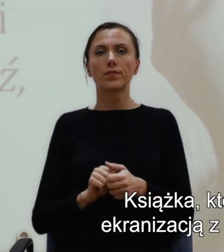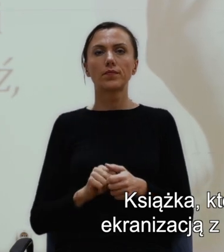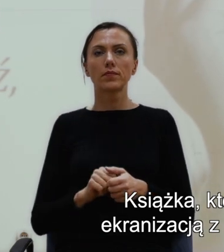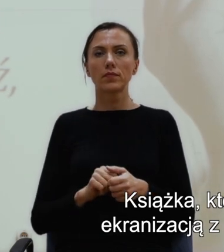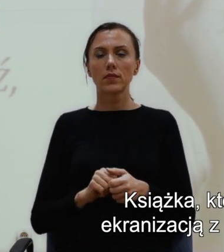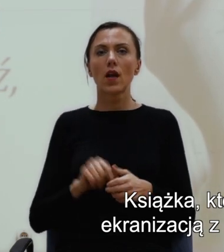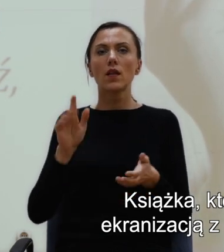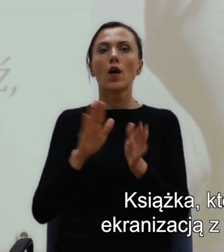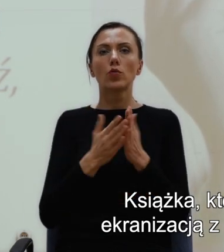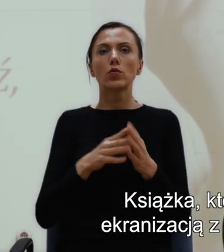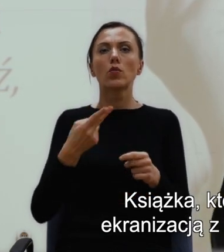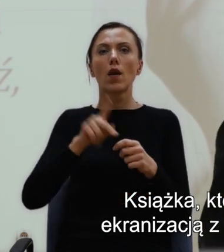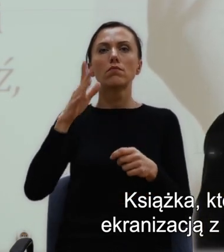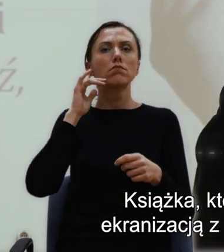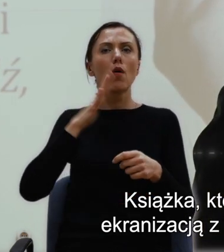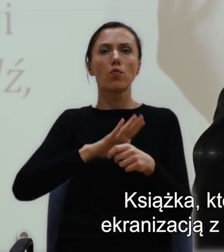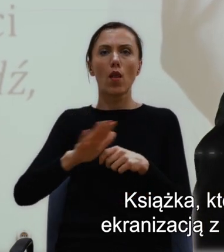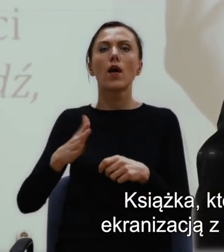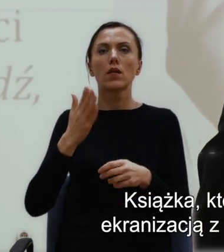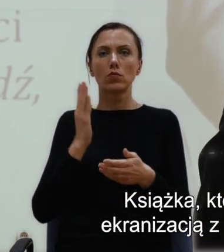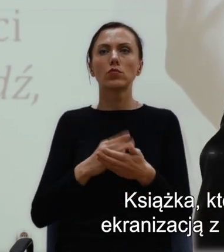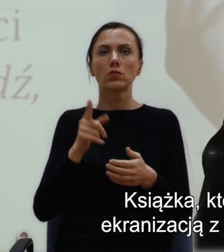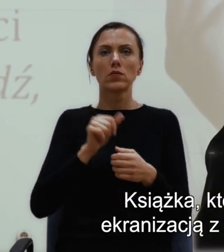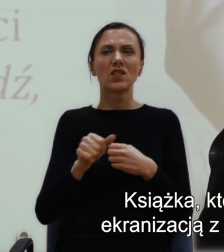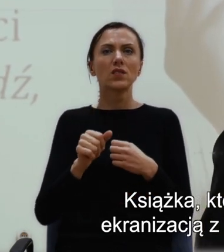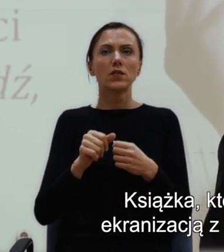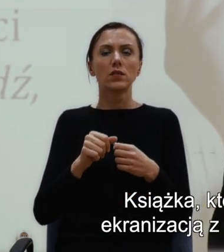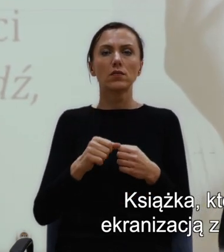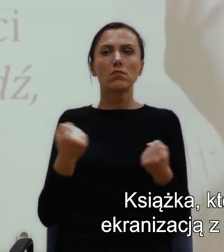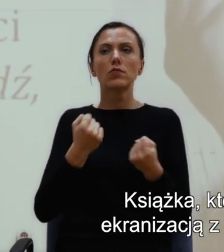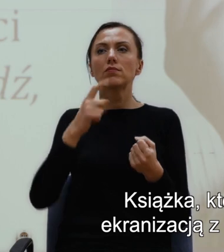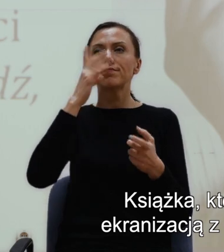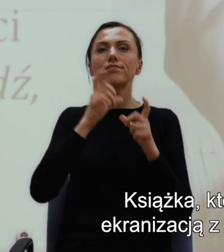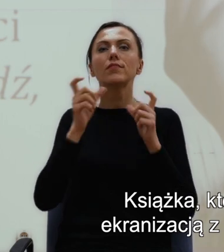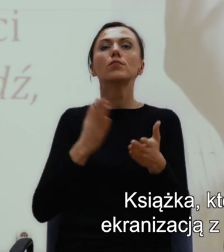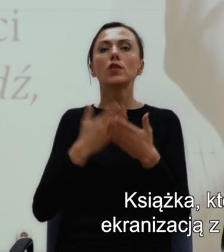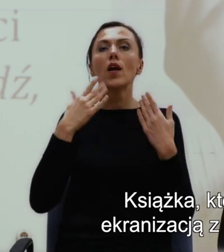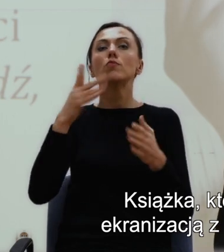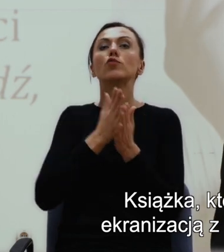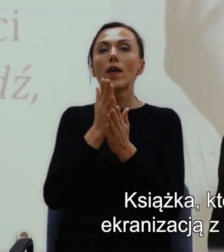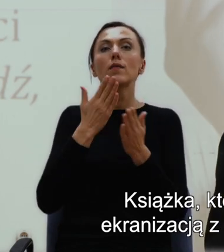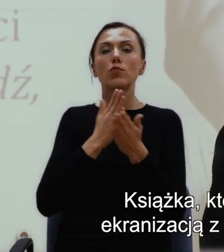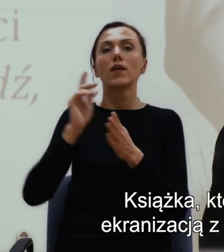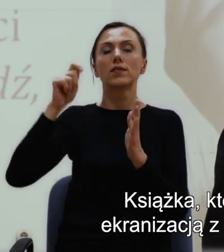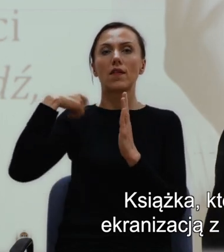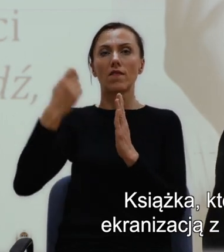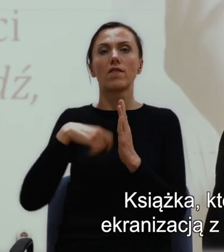została mocno podbita ekranizacją z 1962 roku, w której wystąpił